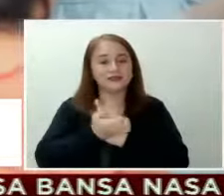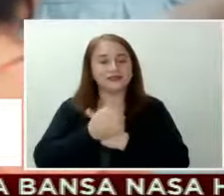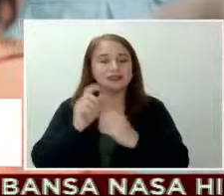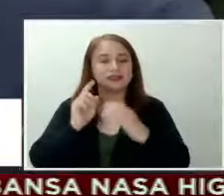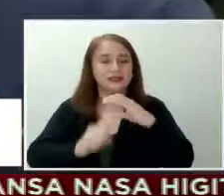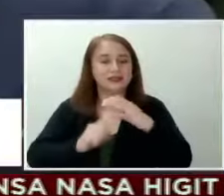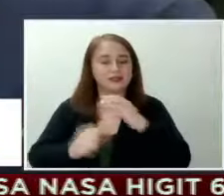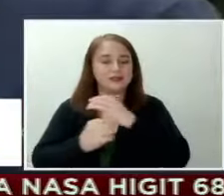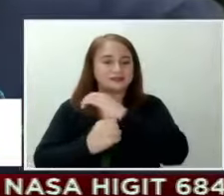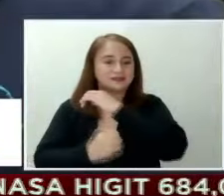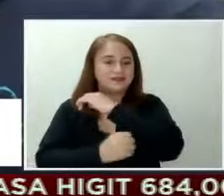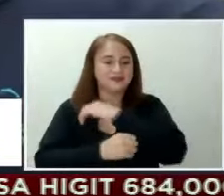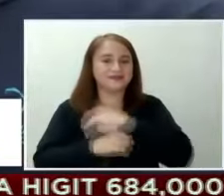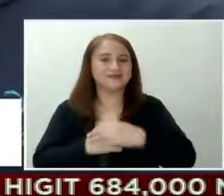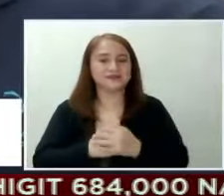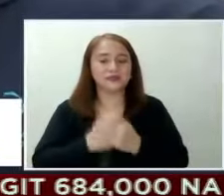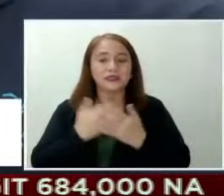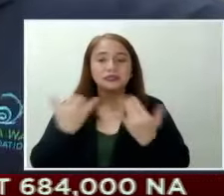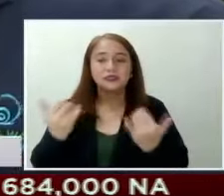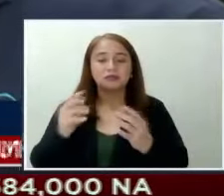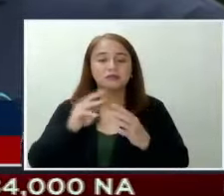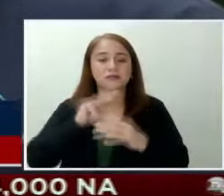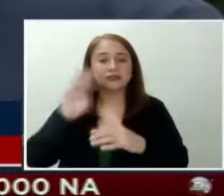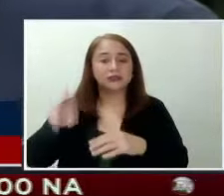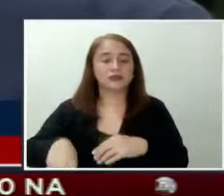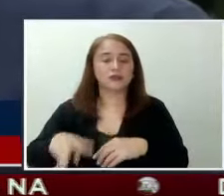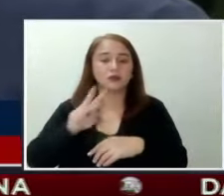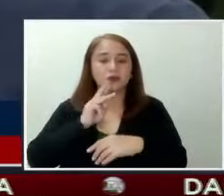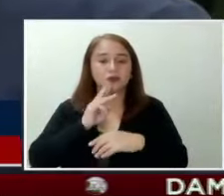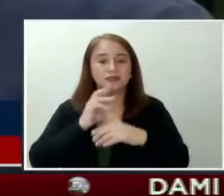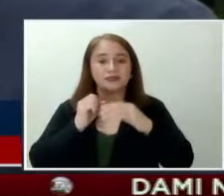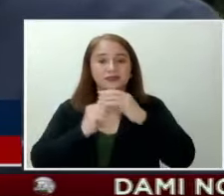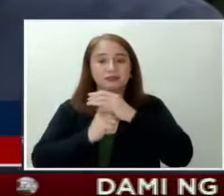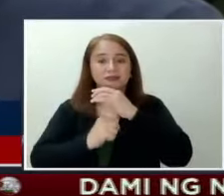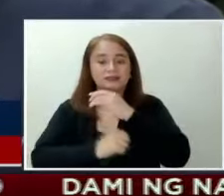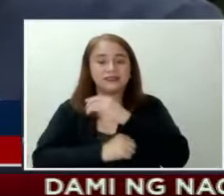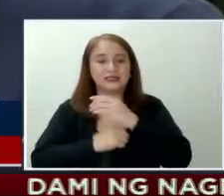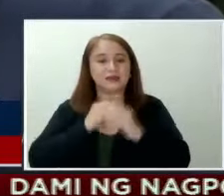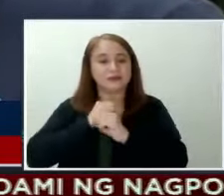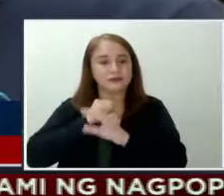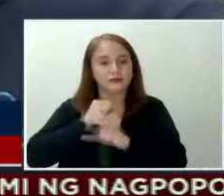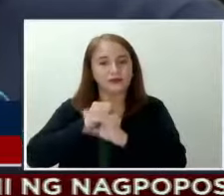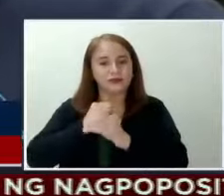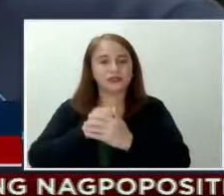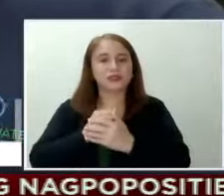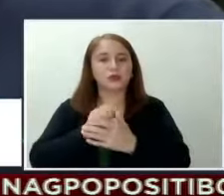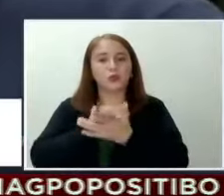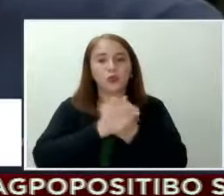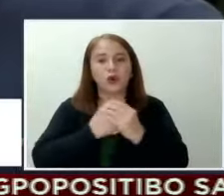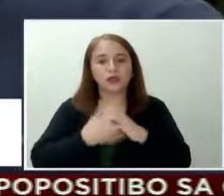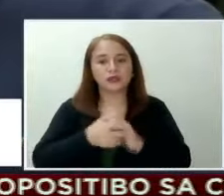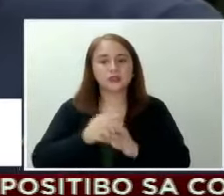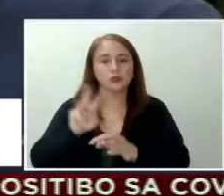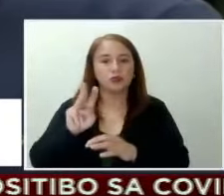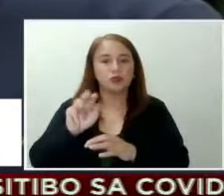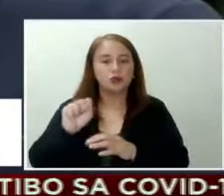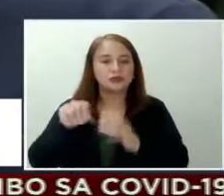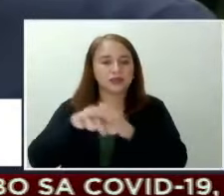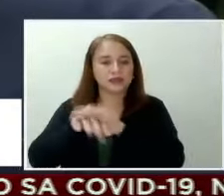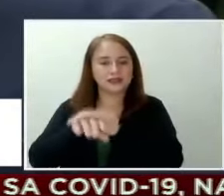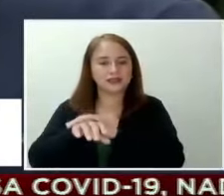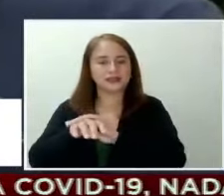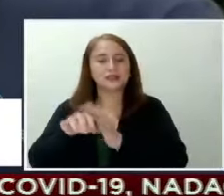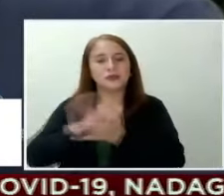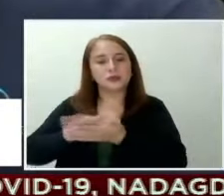Foundation. Ang Manila Water Foundation ay may advokasiya na wash o water access sanitation